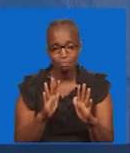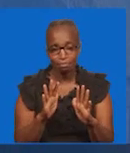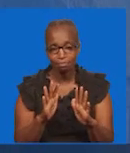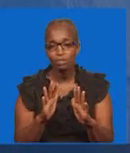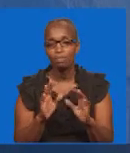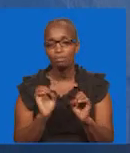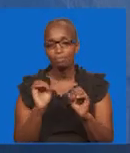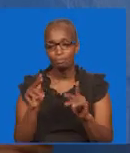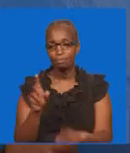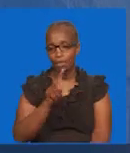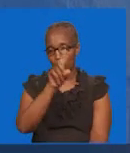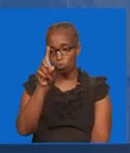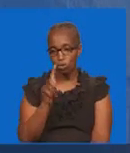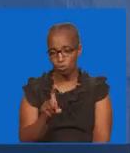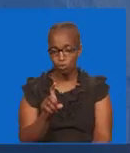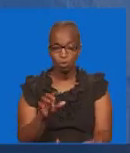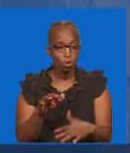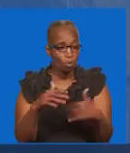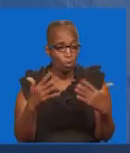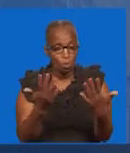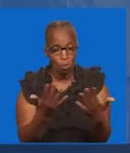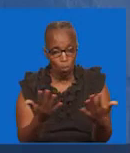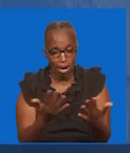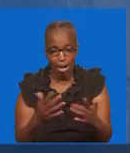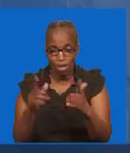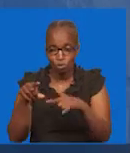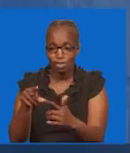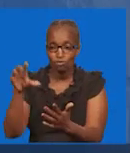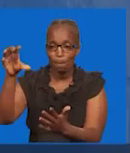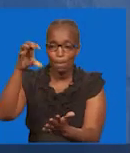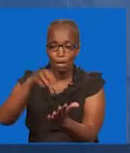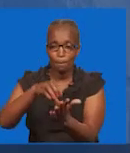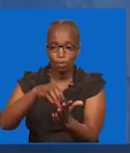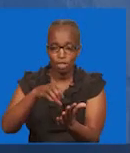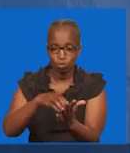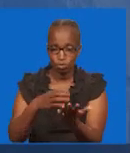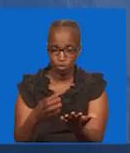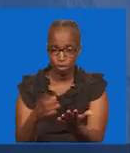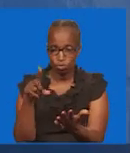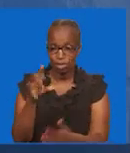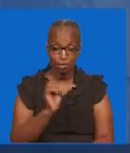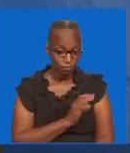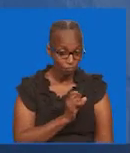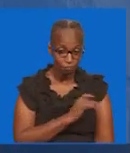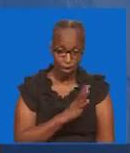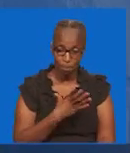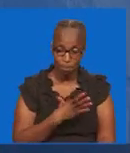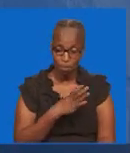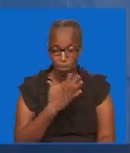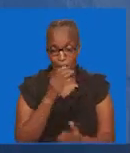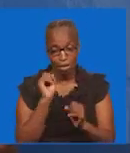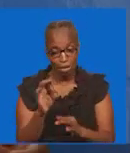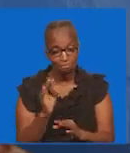mbapa Umewekwa Unaanguwa pa watu Yani Kuna maali Unaweza Kufikia Ukaweza Kuangalia Kukani